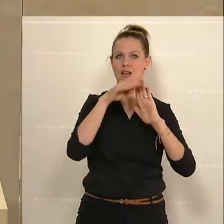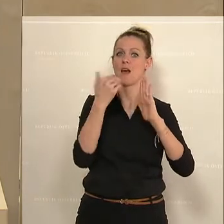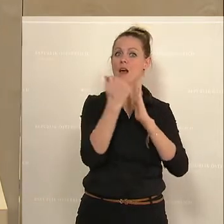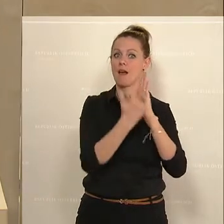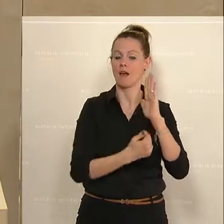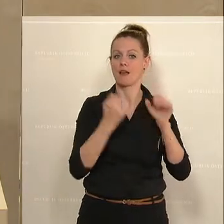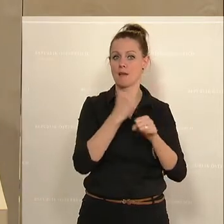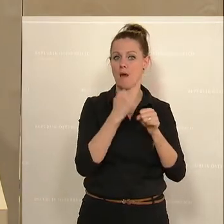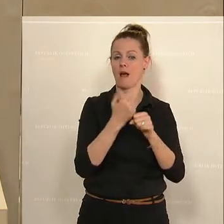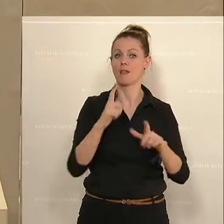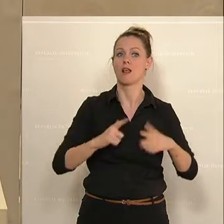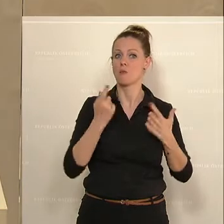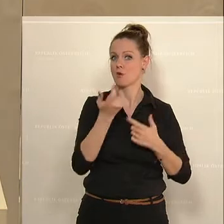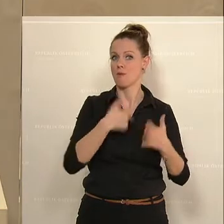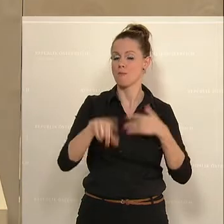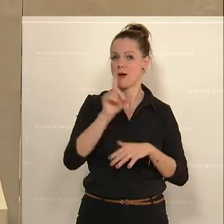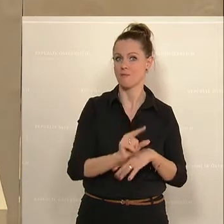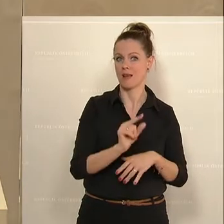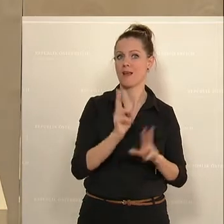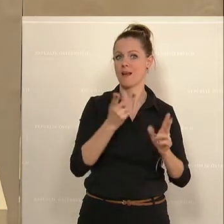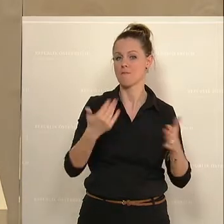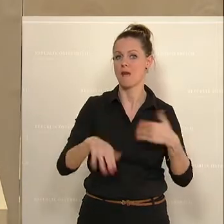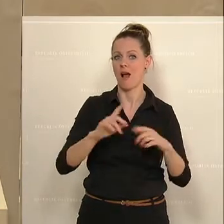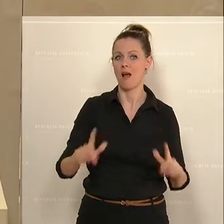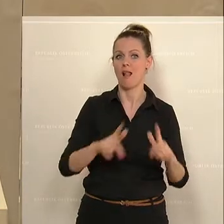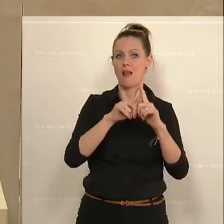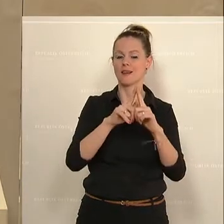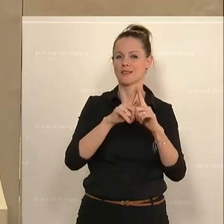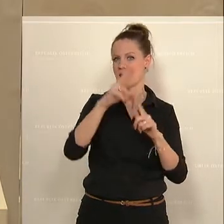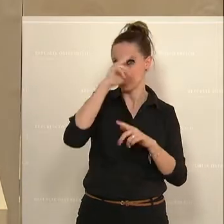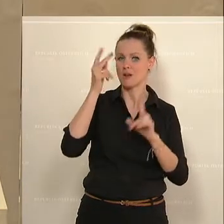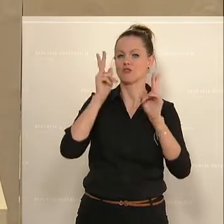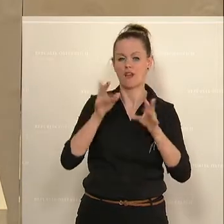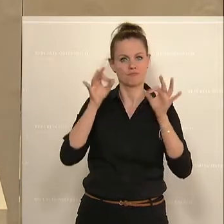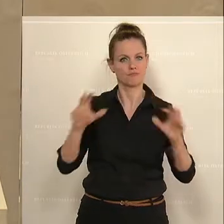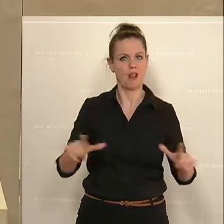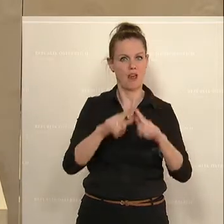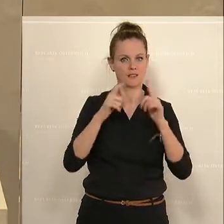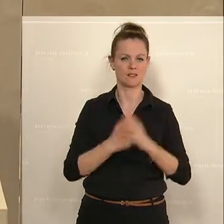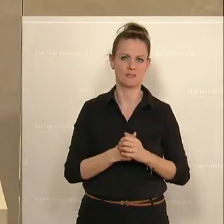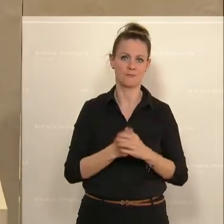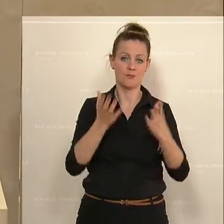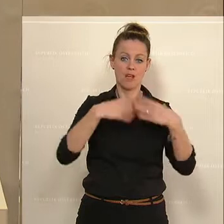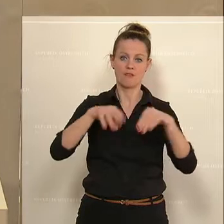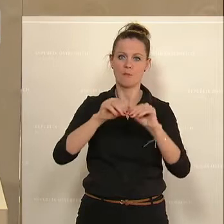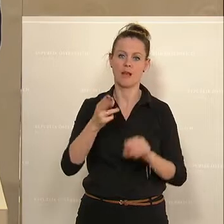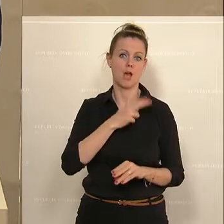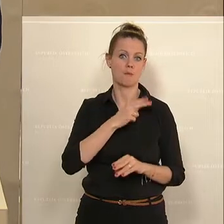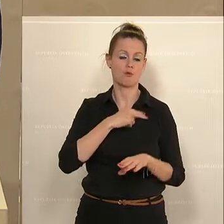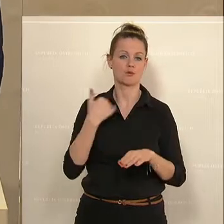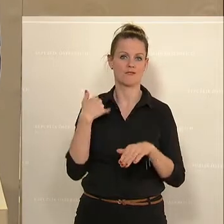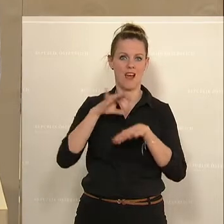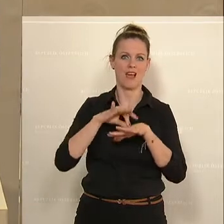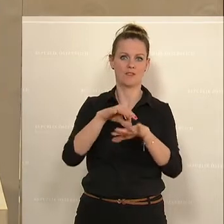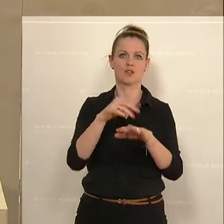das Leben günstiger wird, damit das leistbar wird, damit sich die Menschen auch das leisten können. Wir haben einen Familienbonus eingeführt,